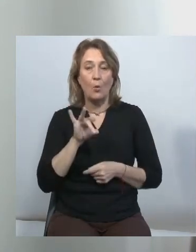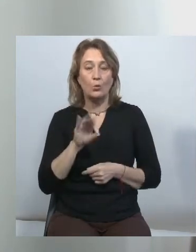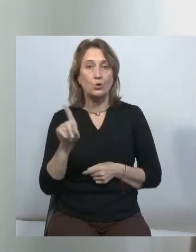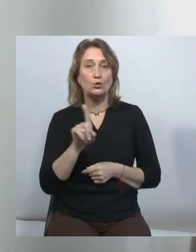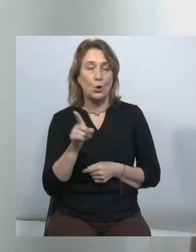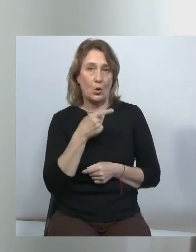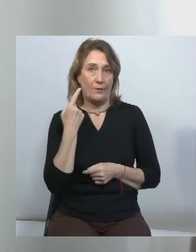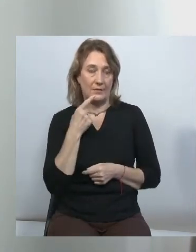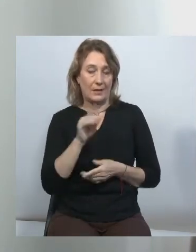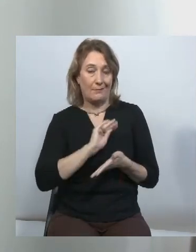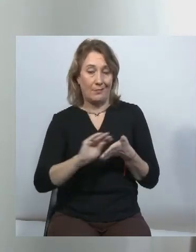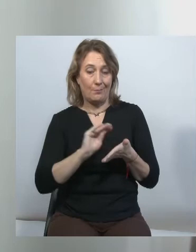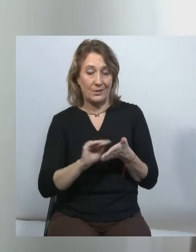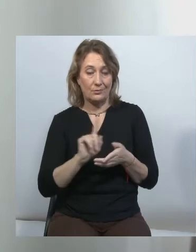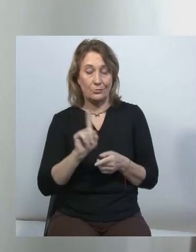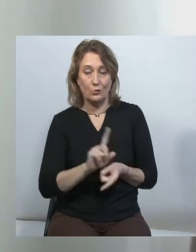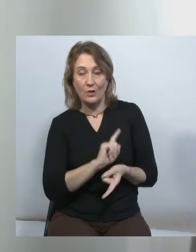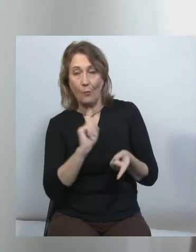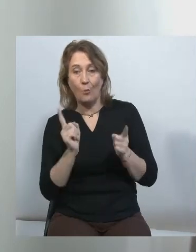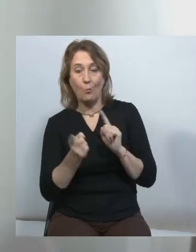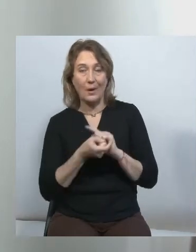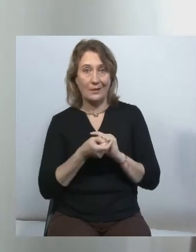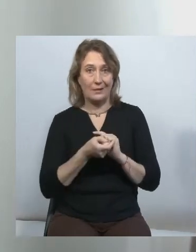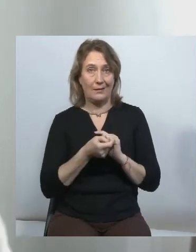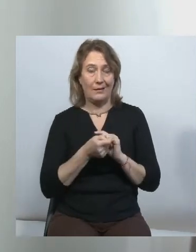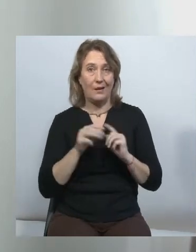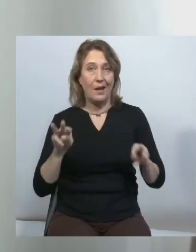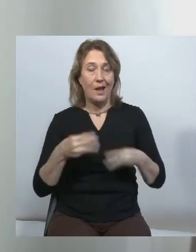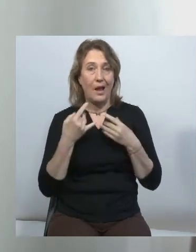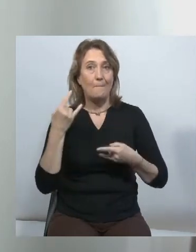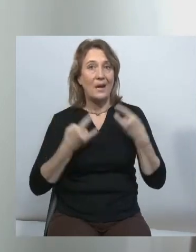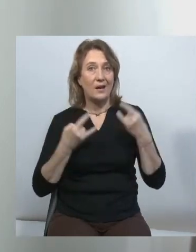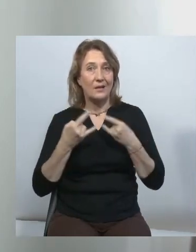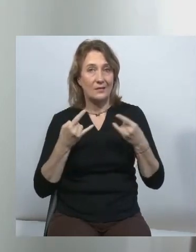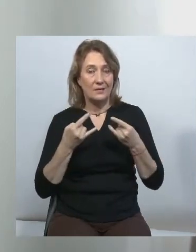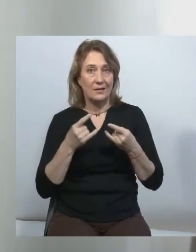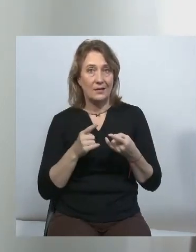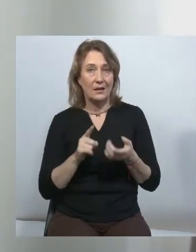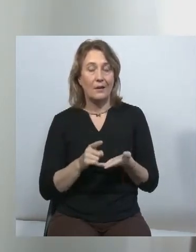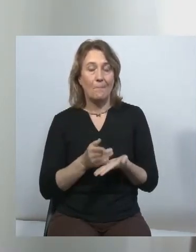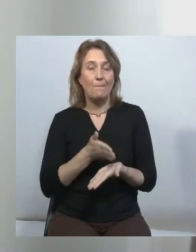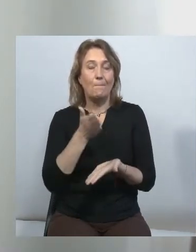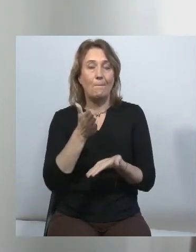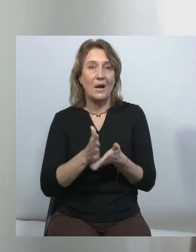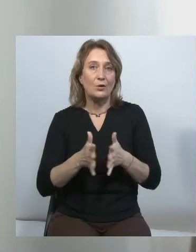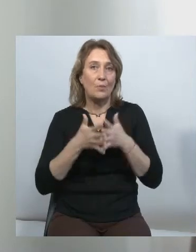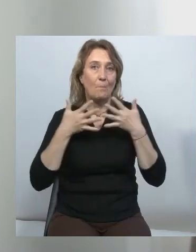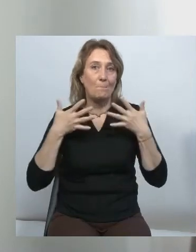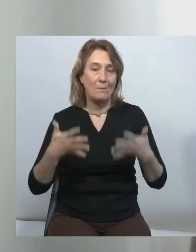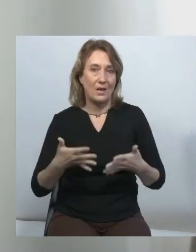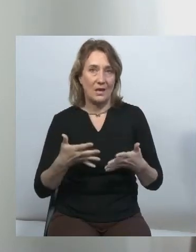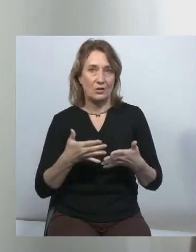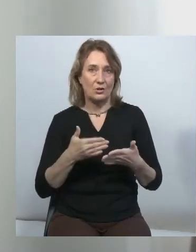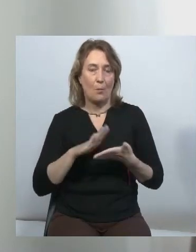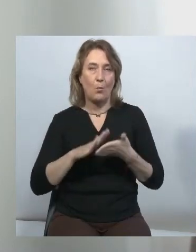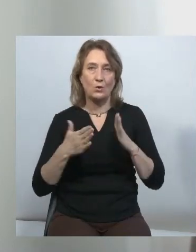навпаки, медійники мають більше можливостей захищати свої позиції у дискусії про